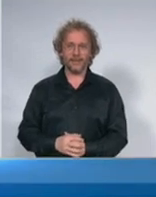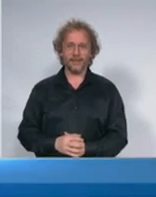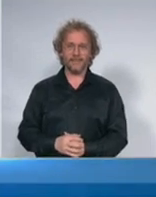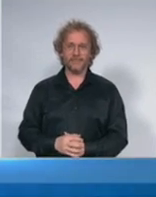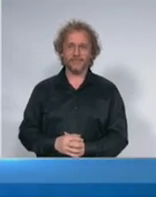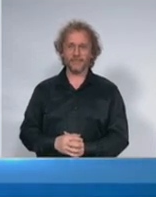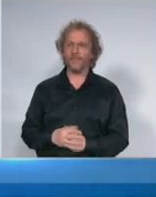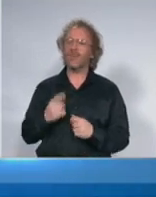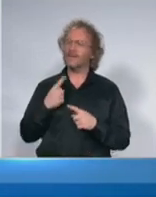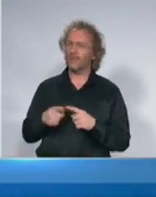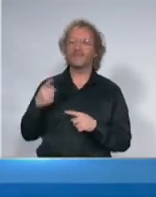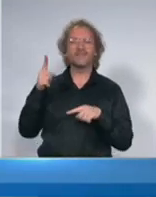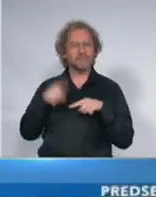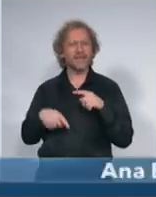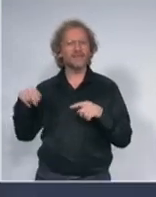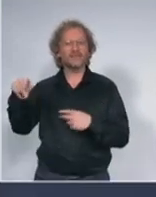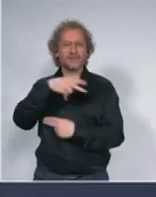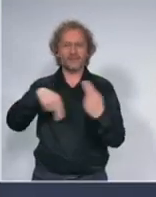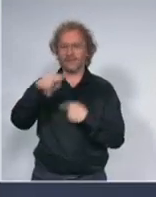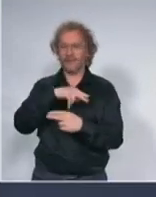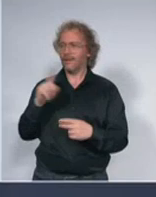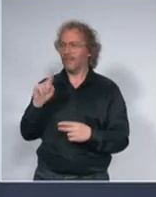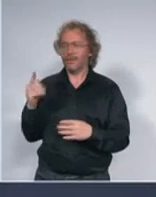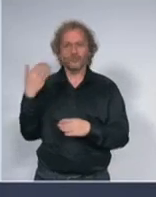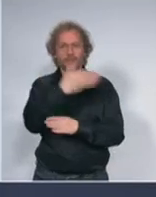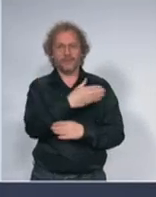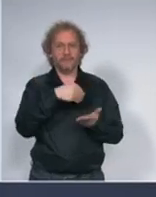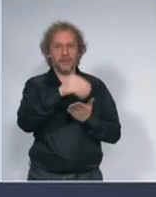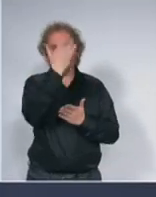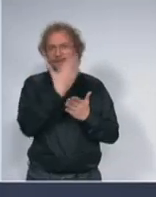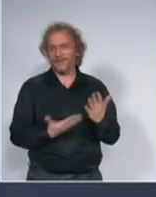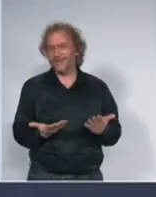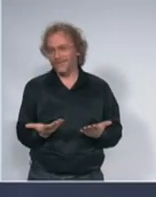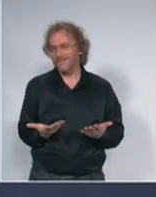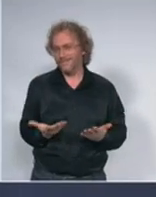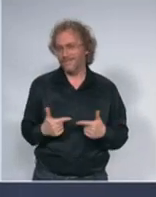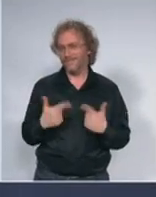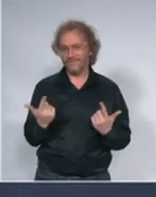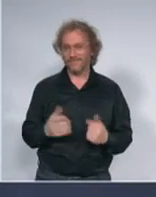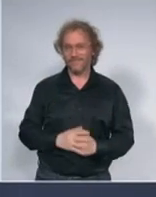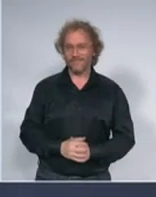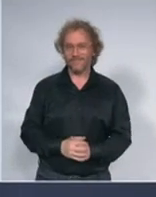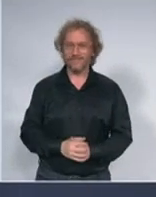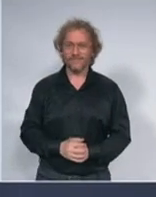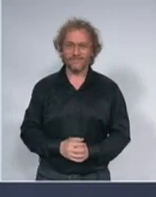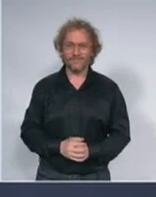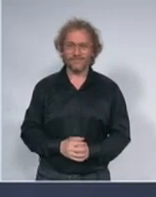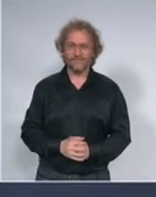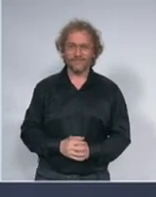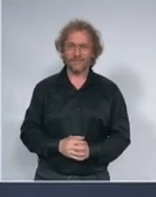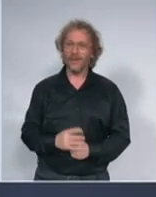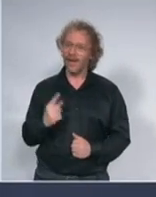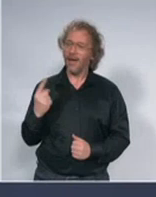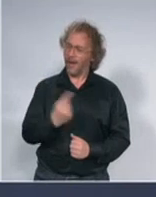kretanja ne mogu da idu da plate račune a generalno oni koji se koji mogu da plate